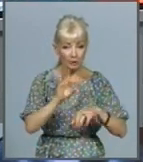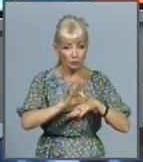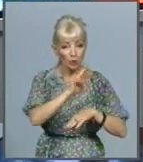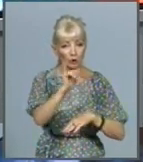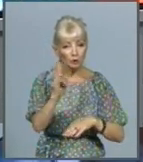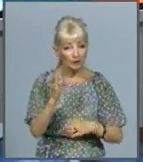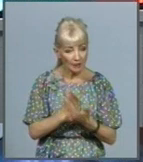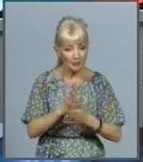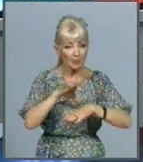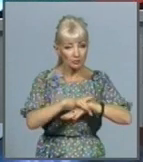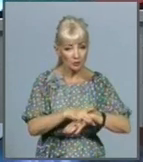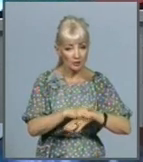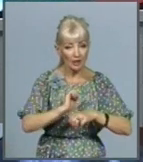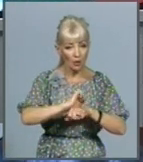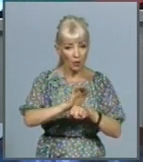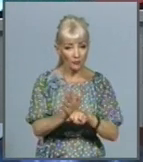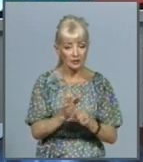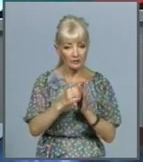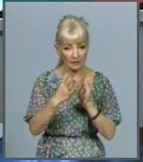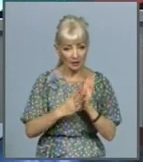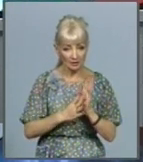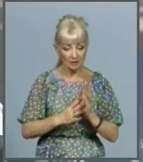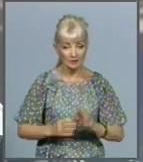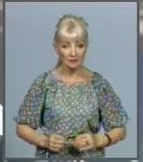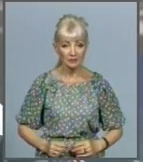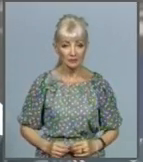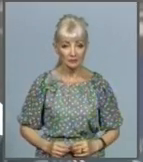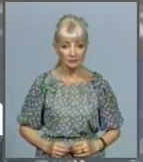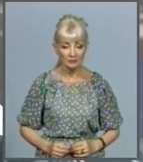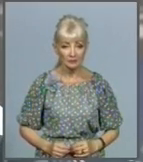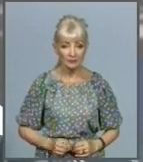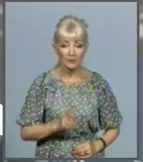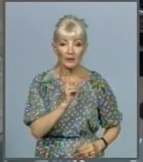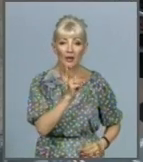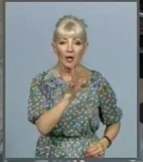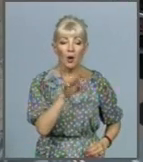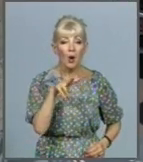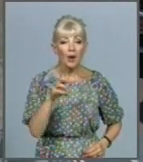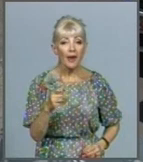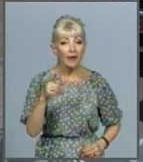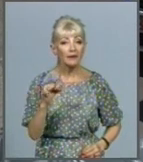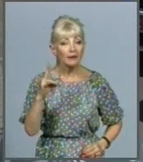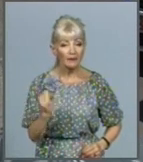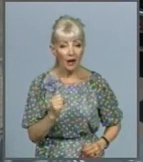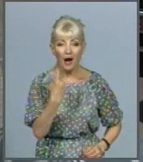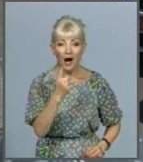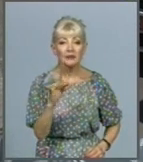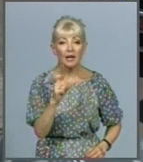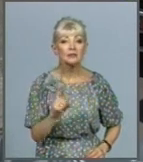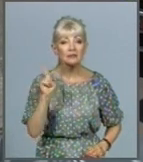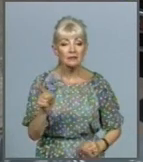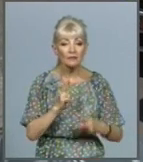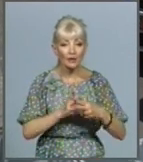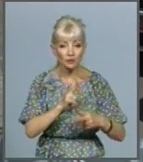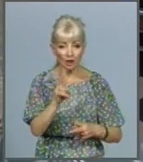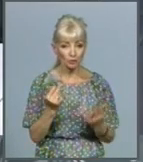потрібні – в матеріалі наших кореспондентів. Тетяна Кулигіна – одна з тих медиків, яка зараз працює